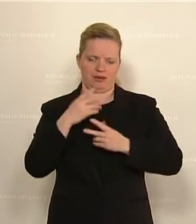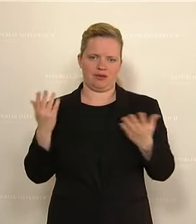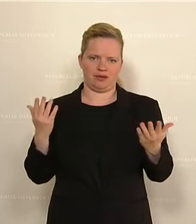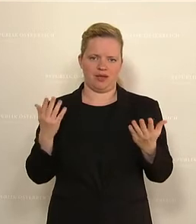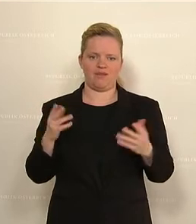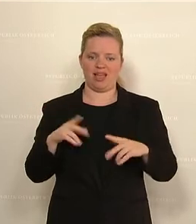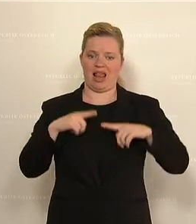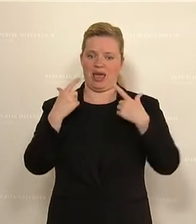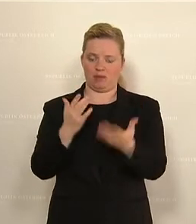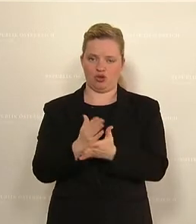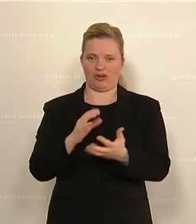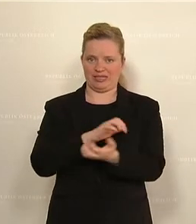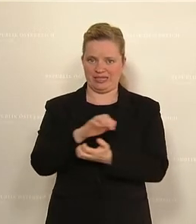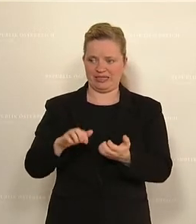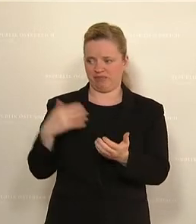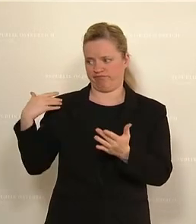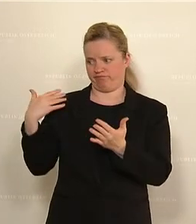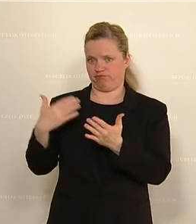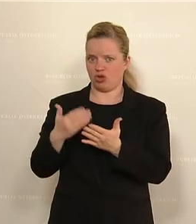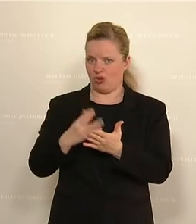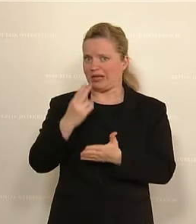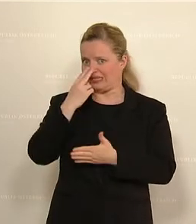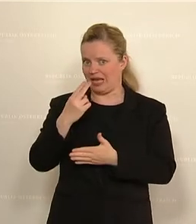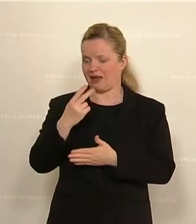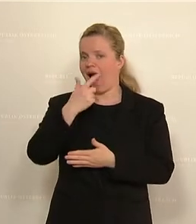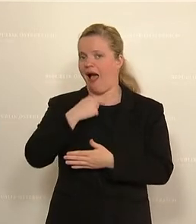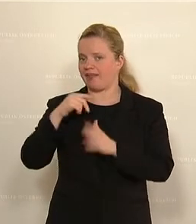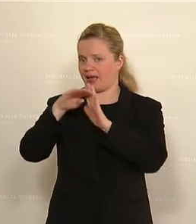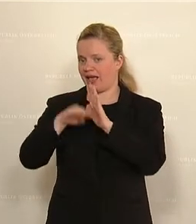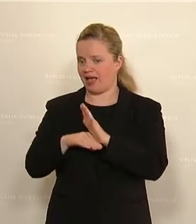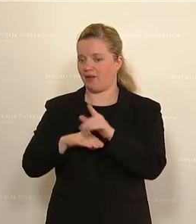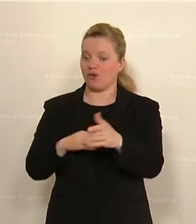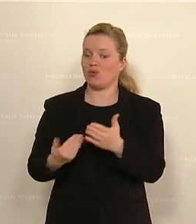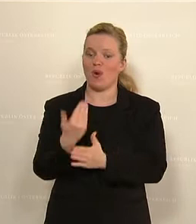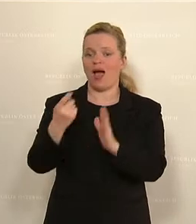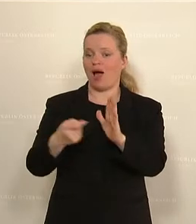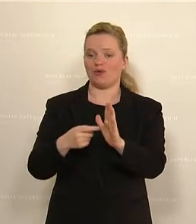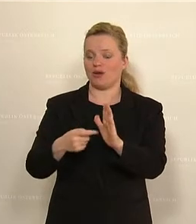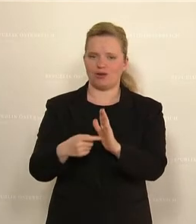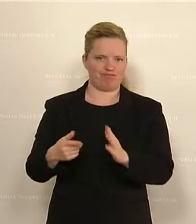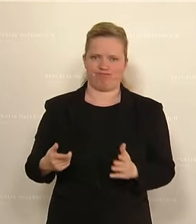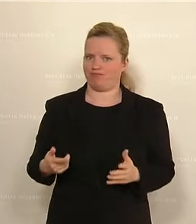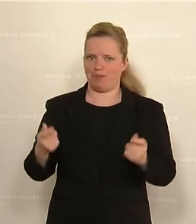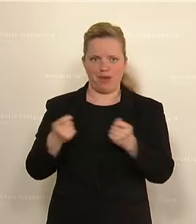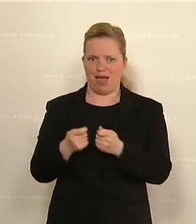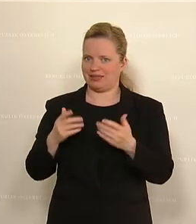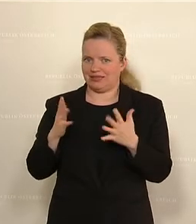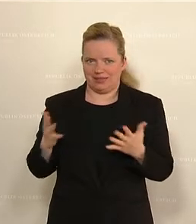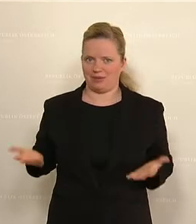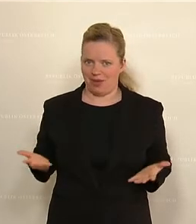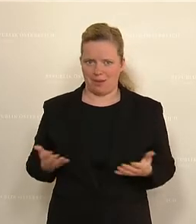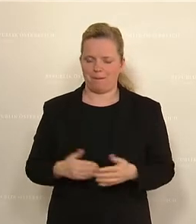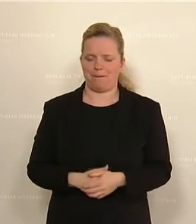wir erleben und erlebt haben, doch gesehen haben, dass die alten Regeln für die neuen Herausforderungen einfach nicht mehr taugen.